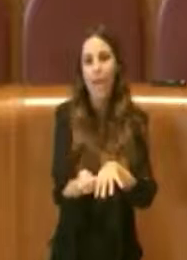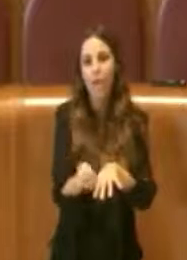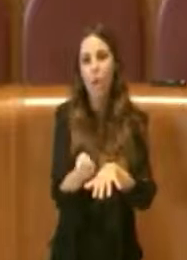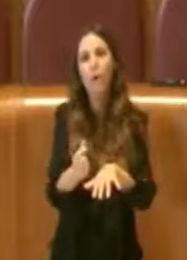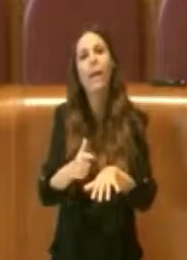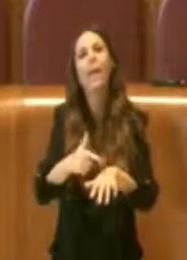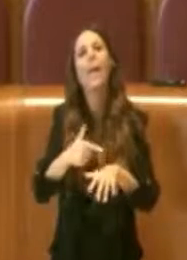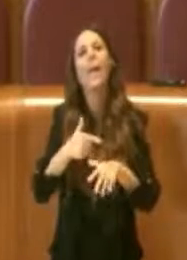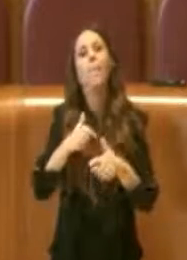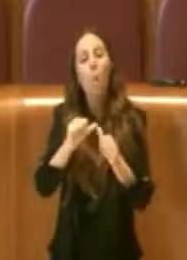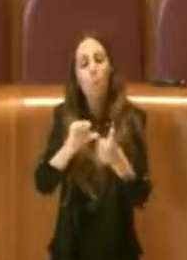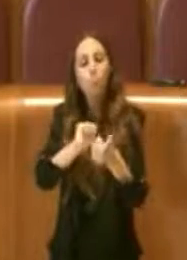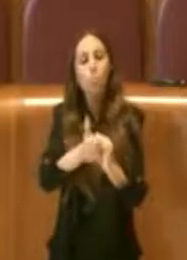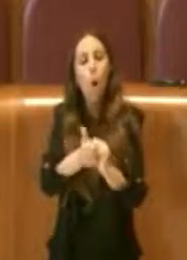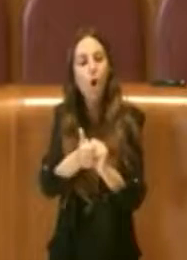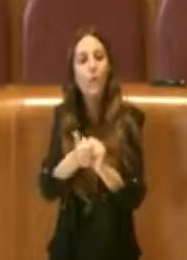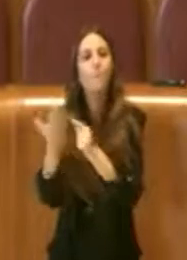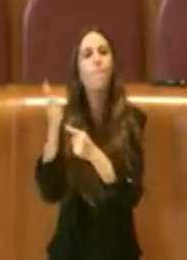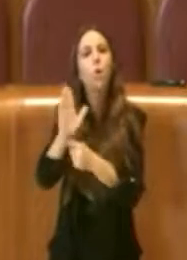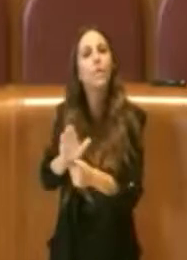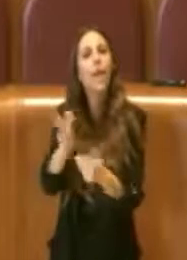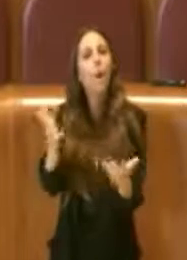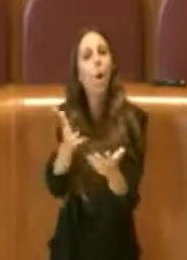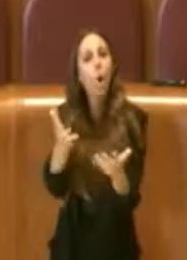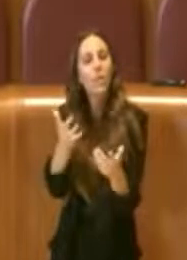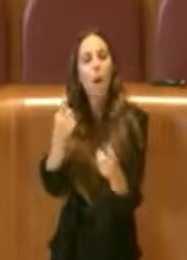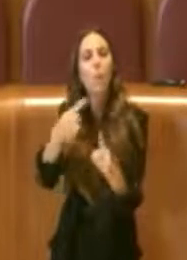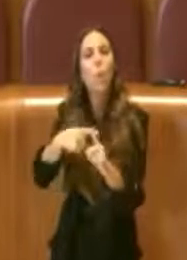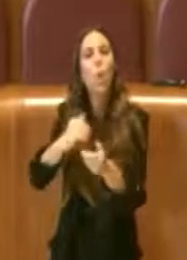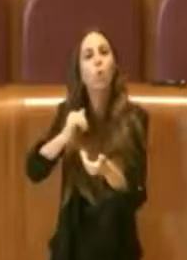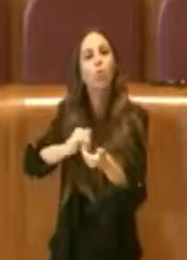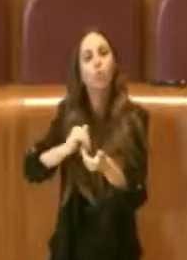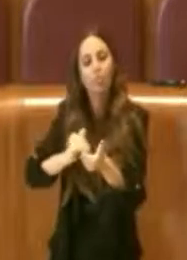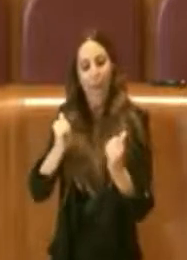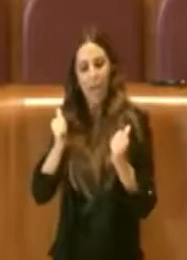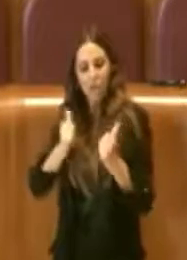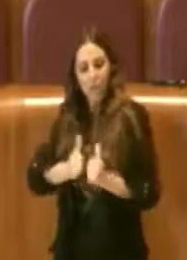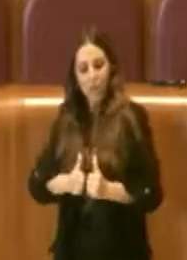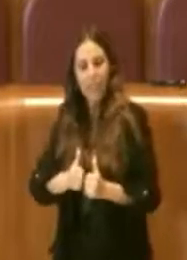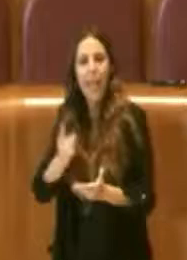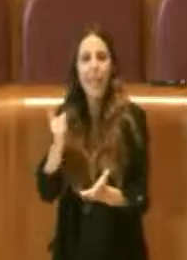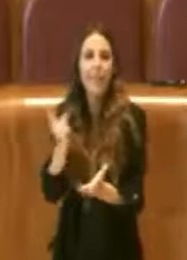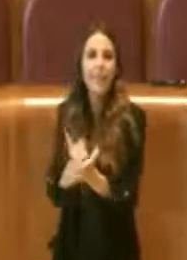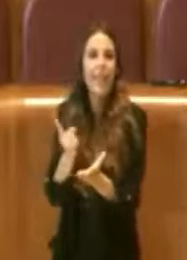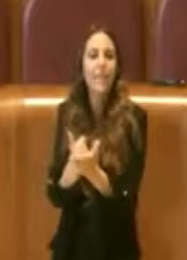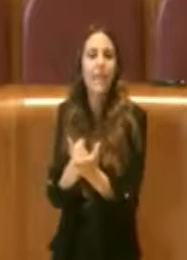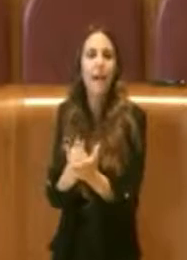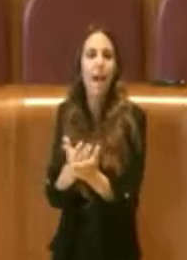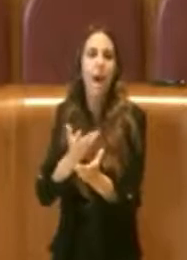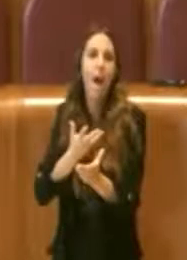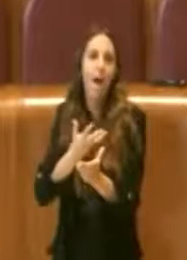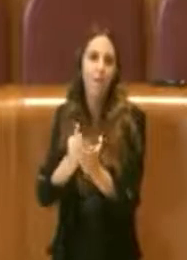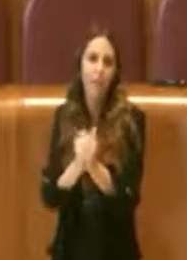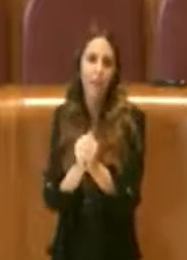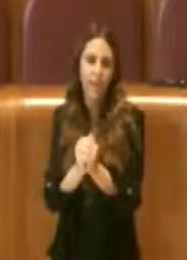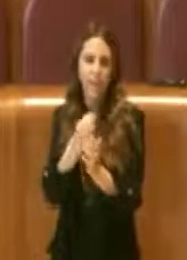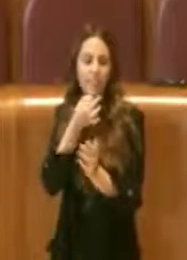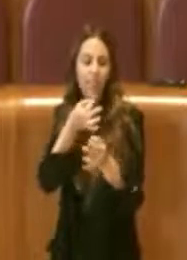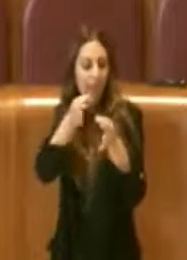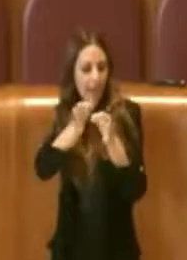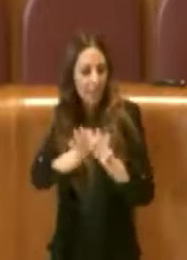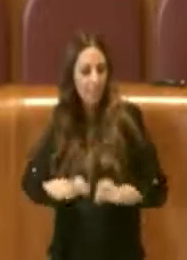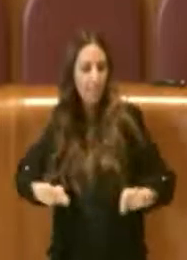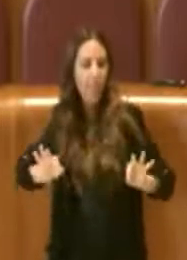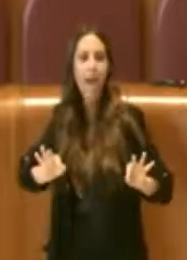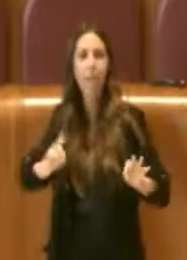deve rappresentare, di quello che ogni società civile deve acquisire. Quindi il rispetto, l'amore per la